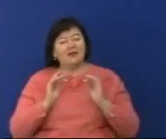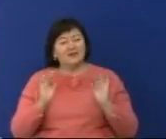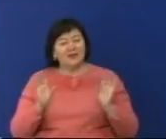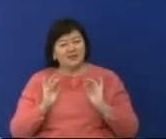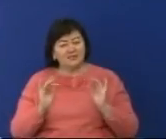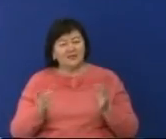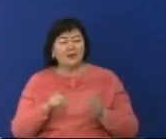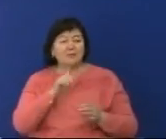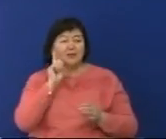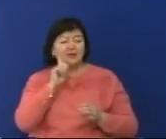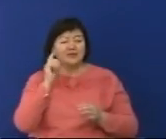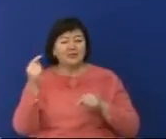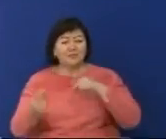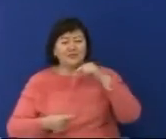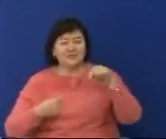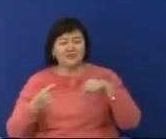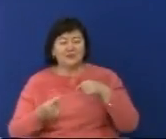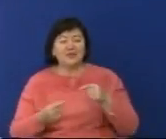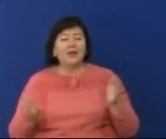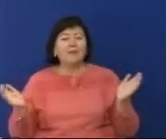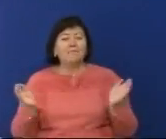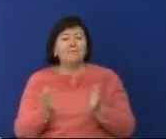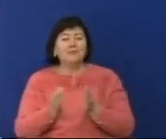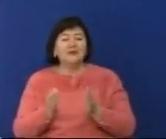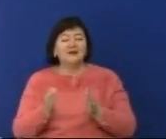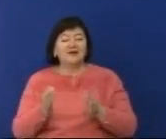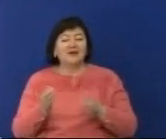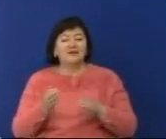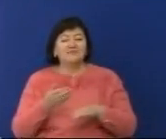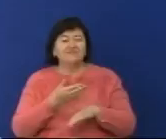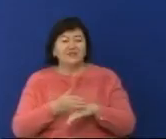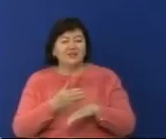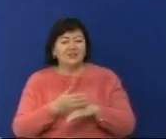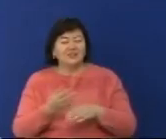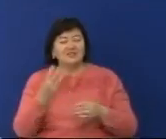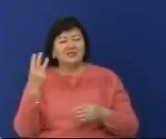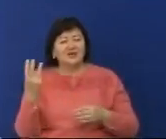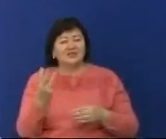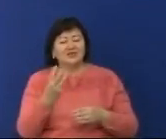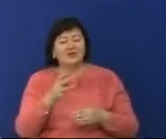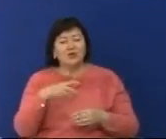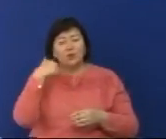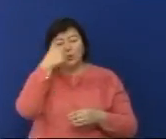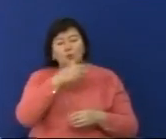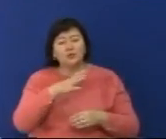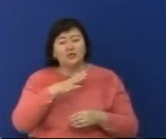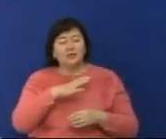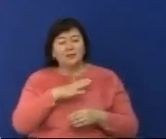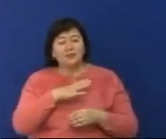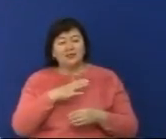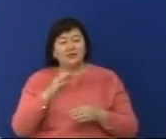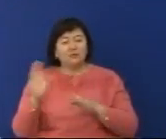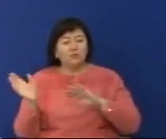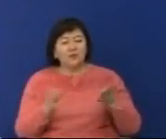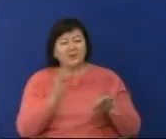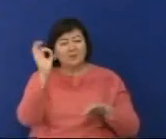кәсіпкерлерді президенттің микро шағын бизнес кампанияларын үш жыл мерзімге салық түліуден босаты ұтуралы тапсырмасы